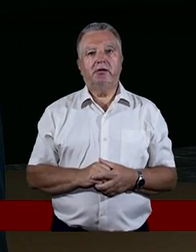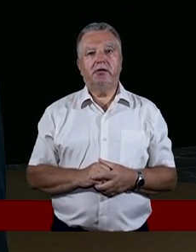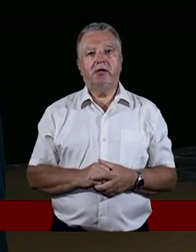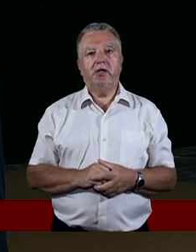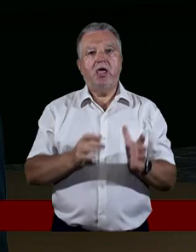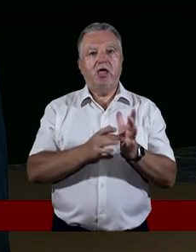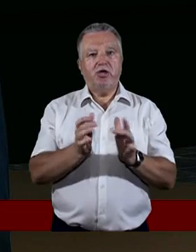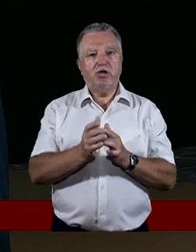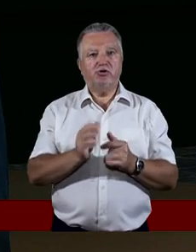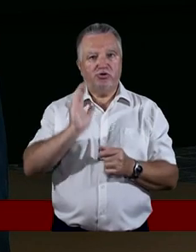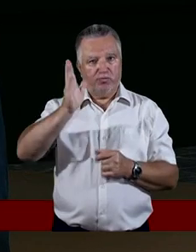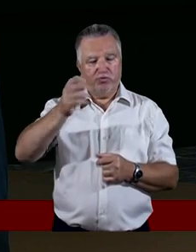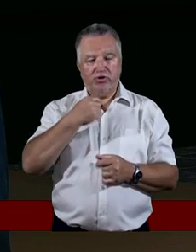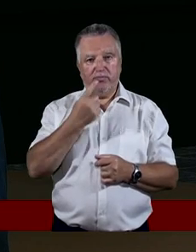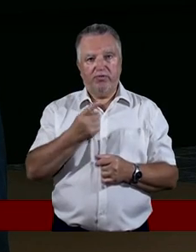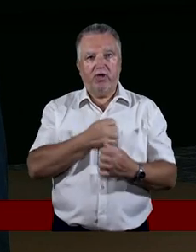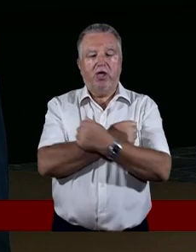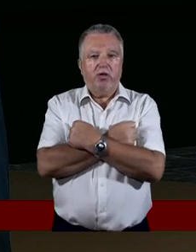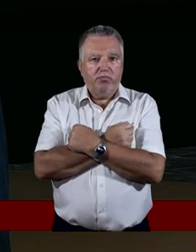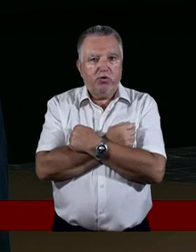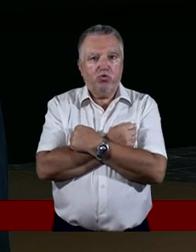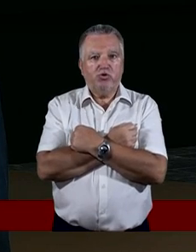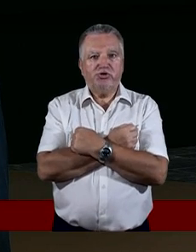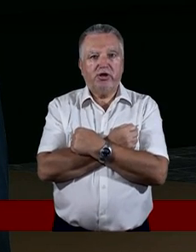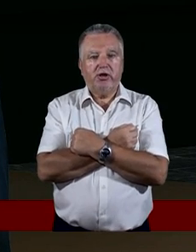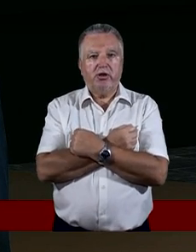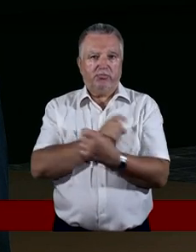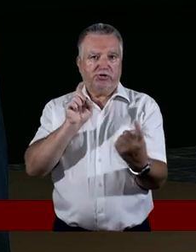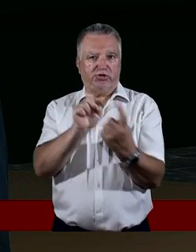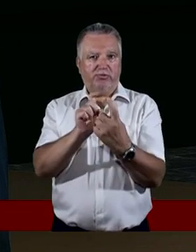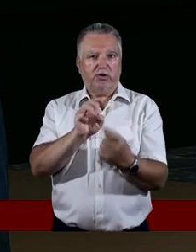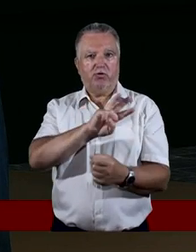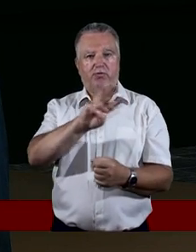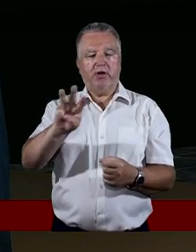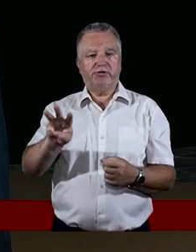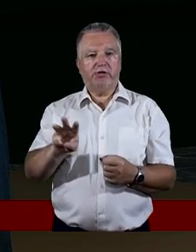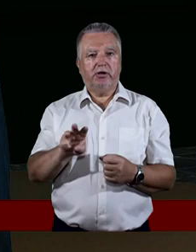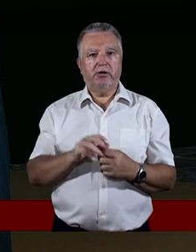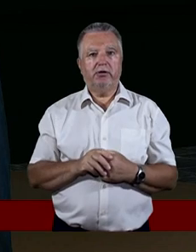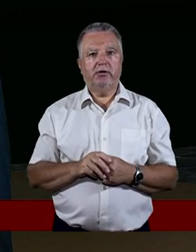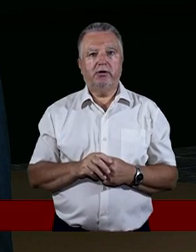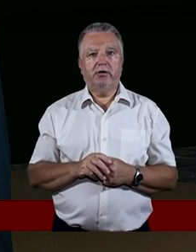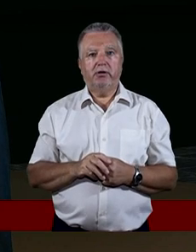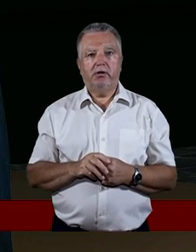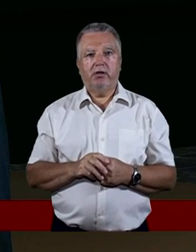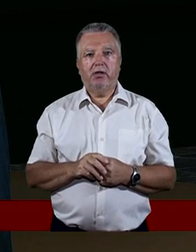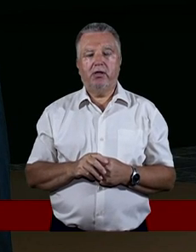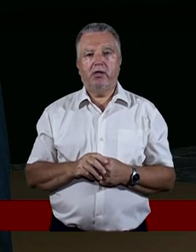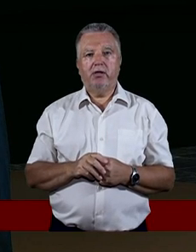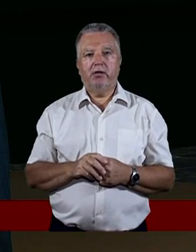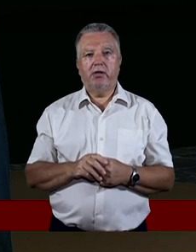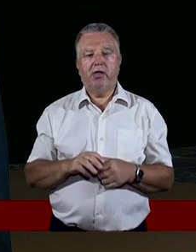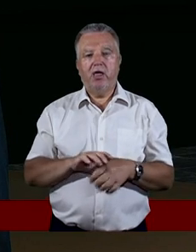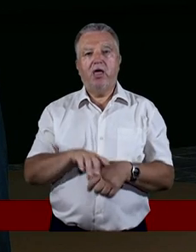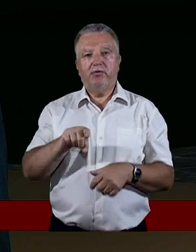Pan Jezus później powie, miłujcie nieprzyjaciół Waszych. I to bym w tym